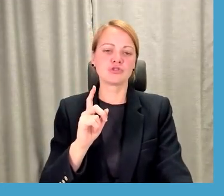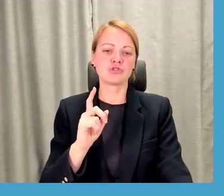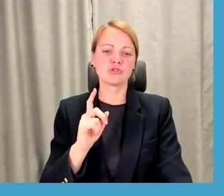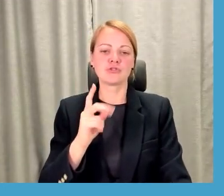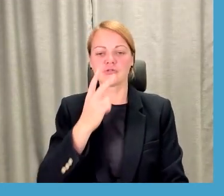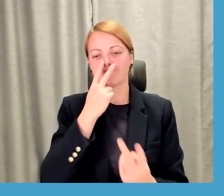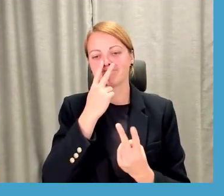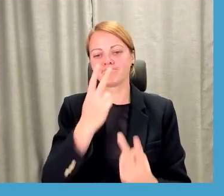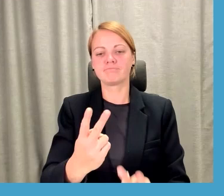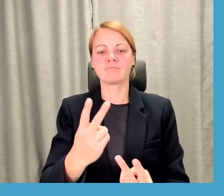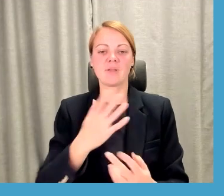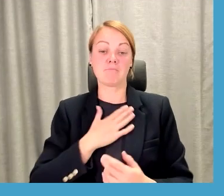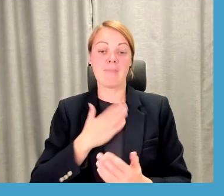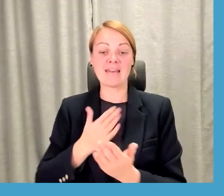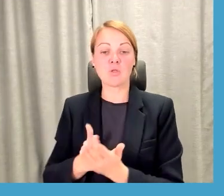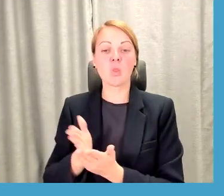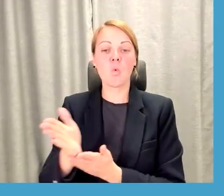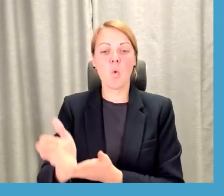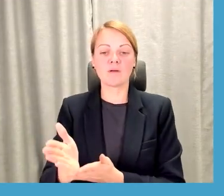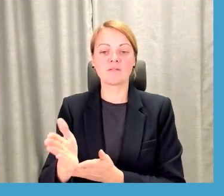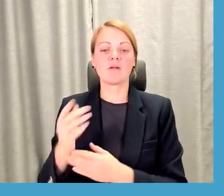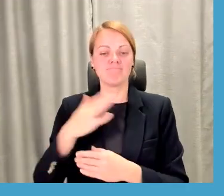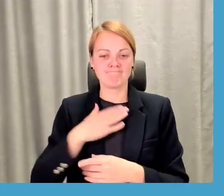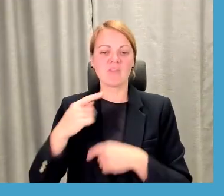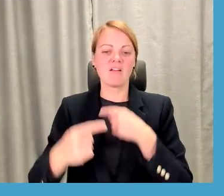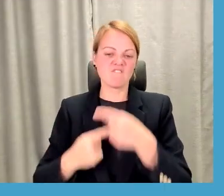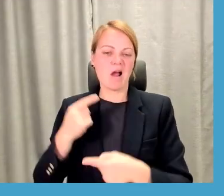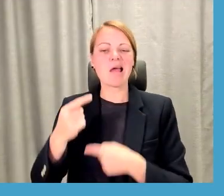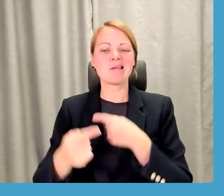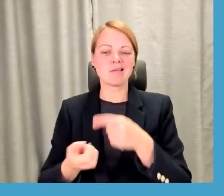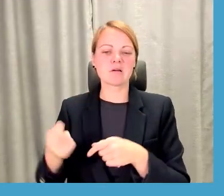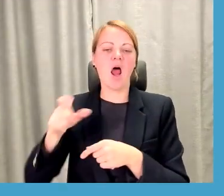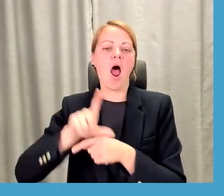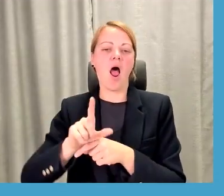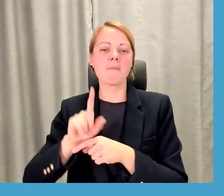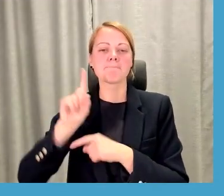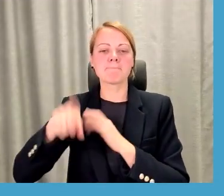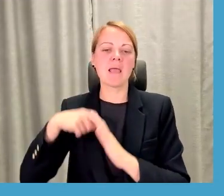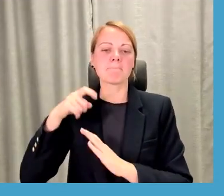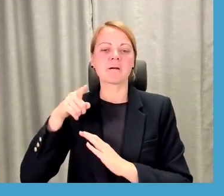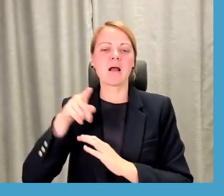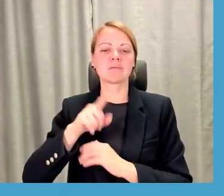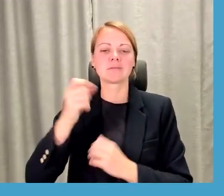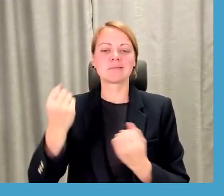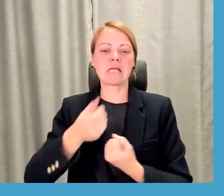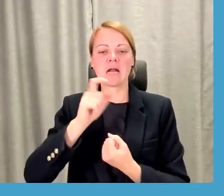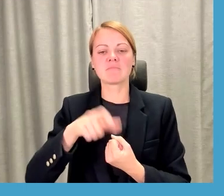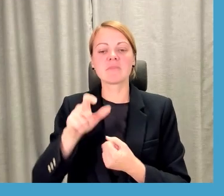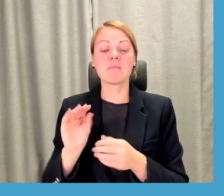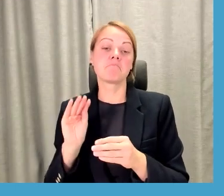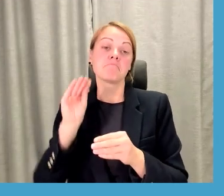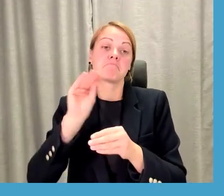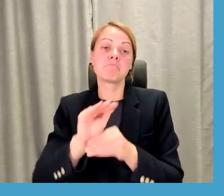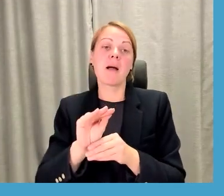raugoties uz to, kas mums nozare. Mums aizvien vairāk tiek pieprasīts tieši darbinieki, kuriem apbildes varbūt tām